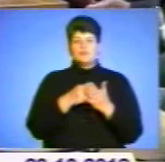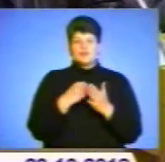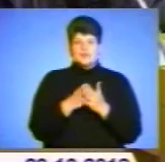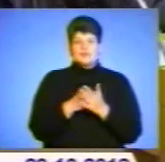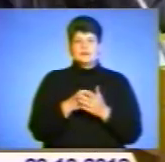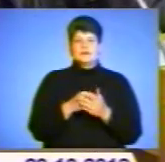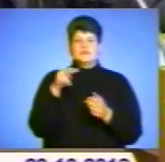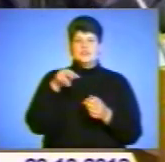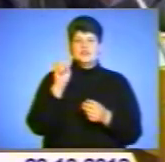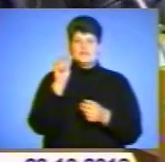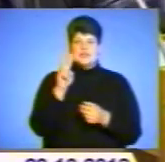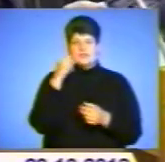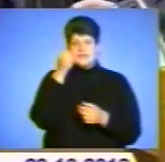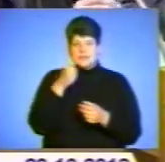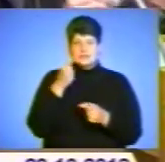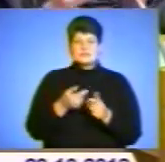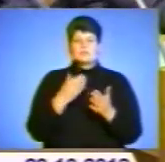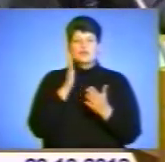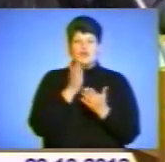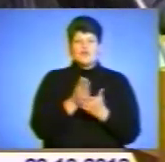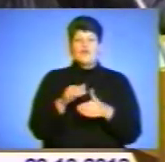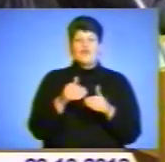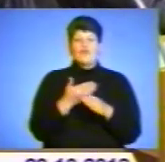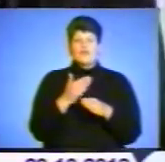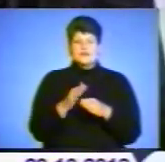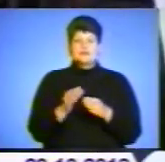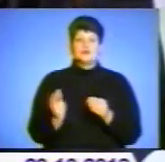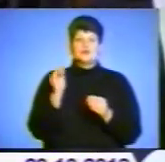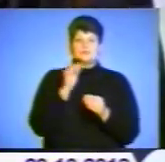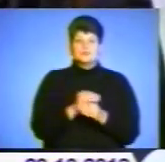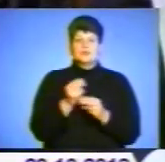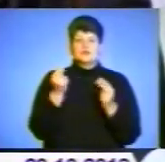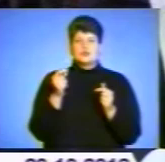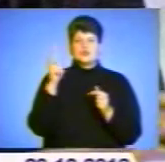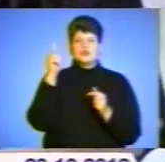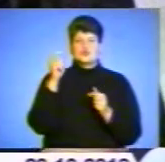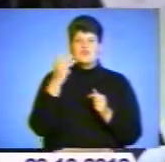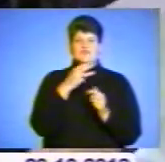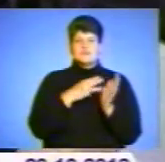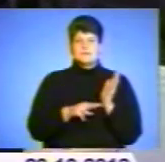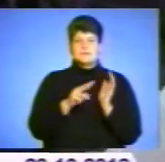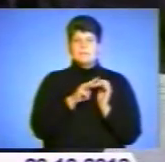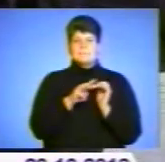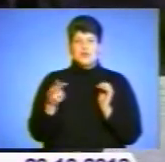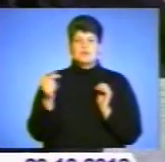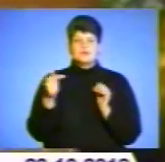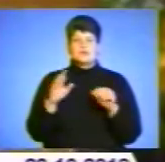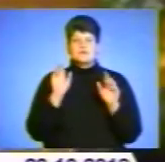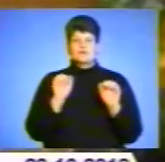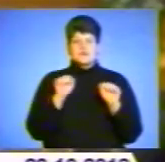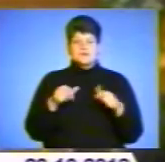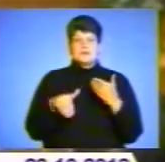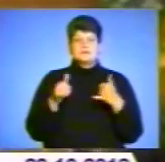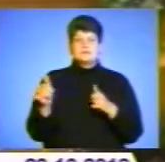2012 рік з метою виділення додаткової дотації в сумі понад 180 мільйонів гривень, що десь можливість забезпечити